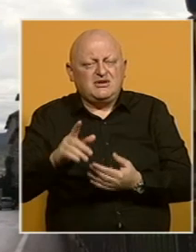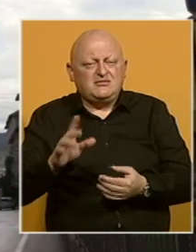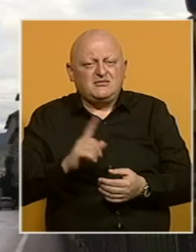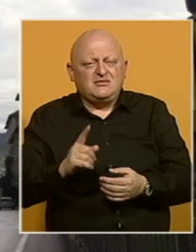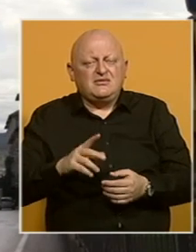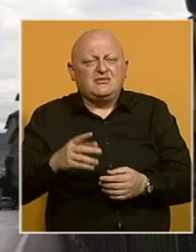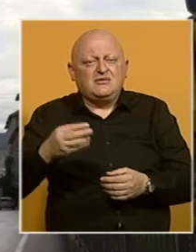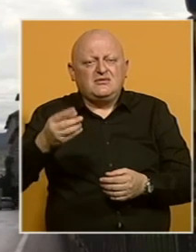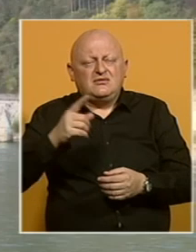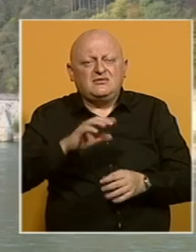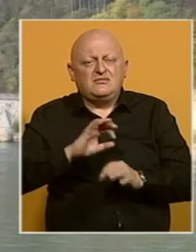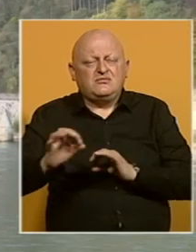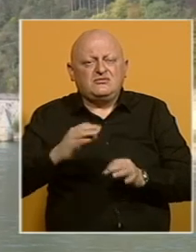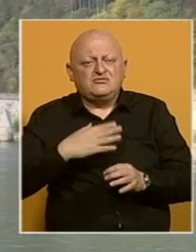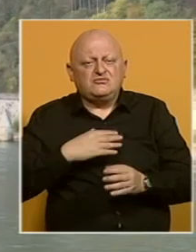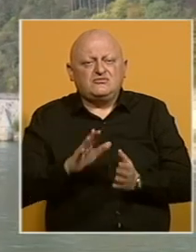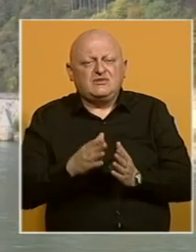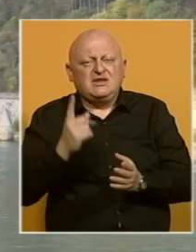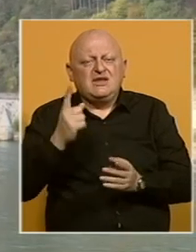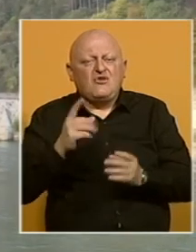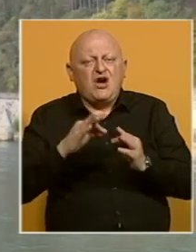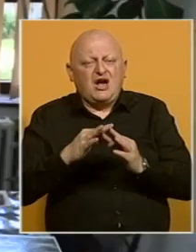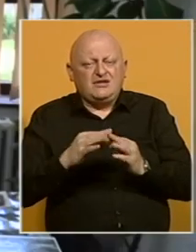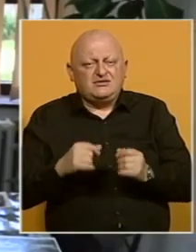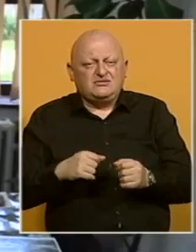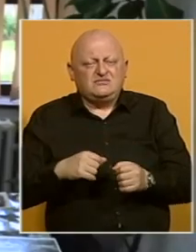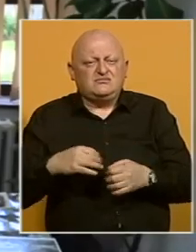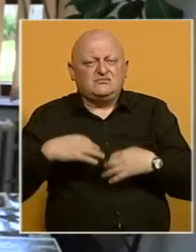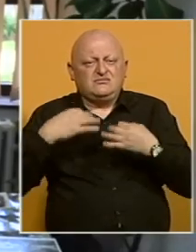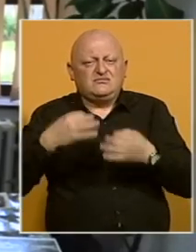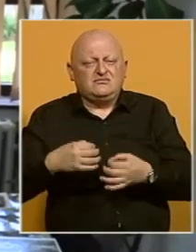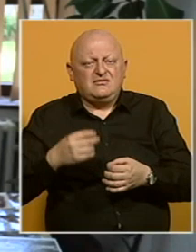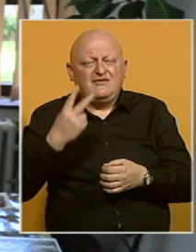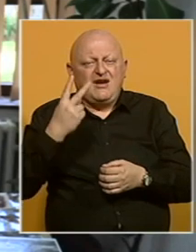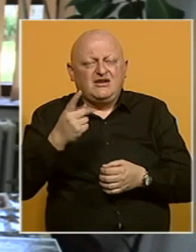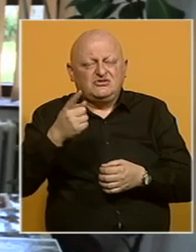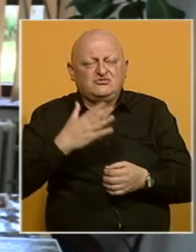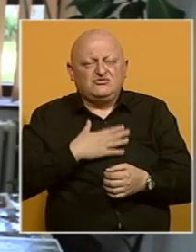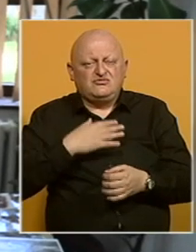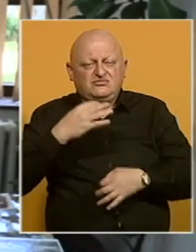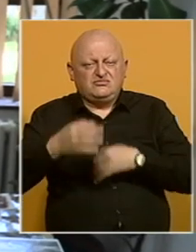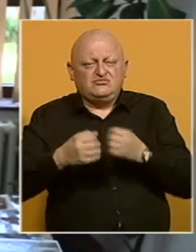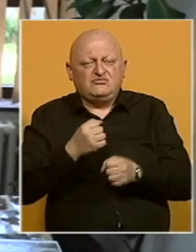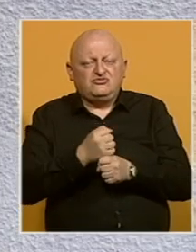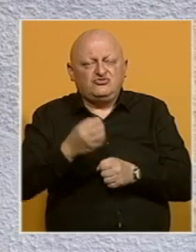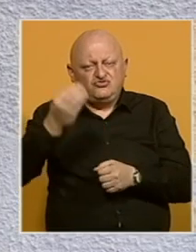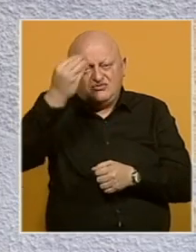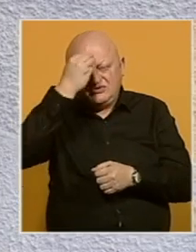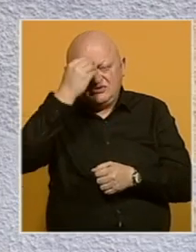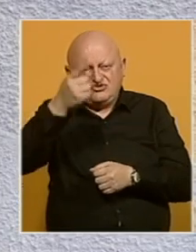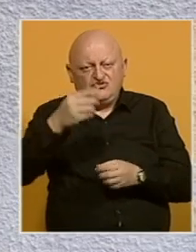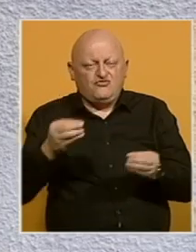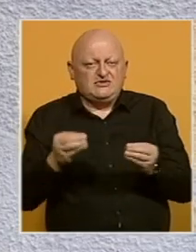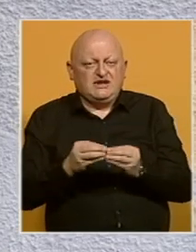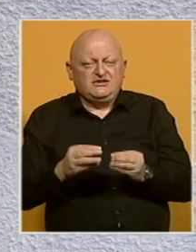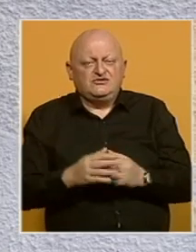ali im je vječnost obezbijedio u svom dijelu Ivo Andrić. Profesor Divna Vasić svojim istraživanjima čuva sjećanje na ovu